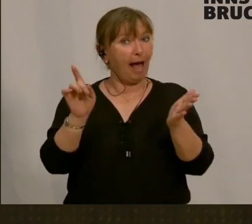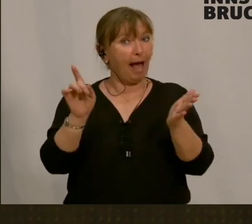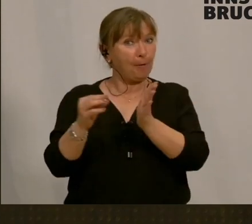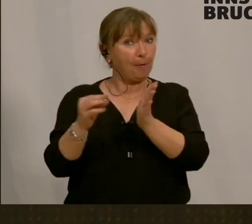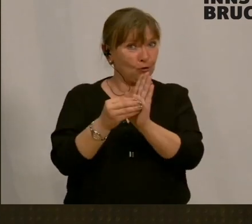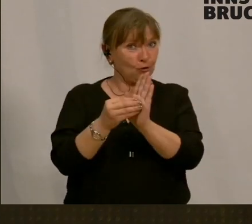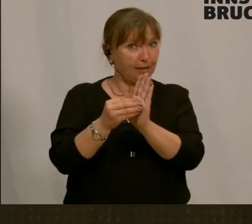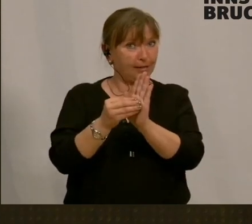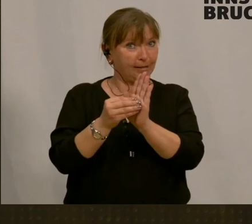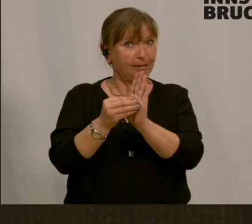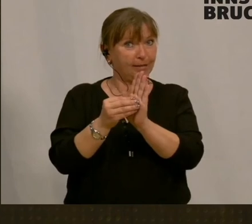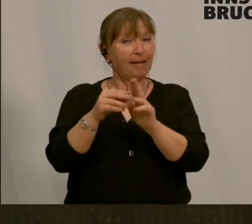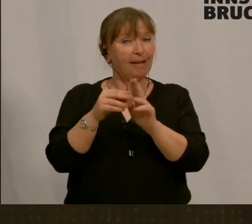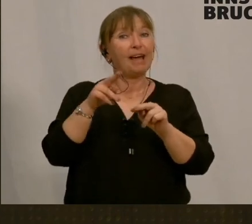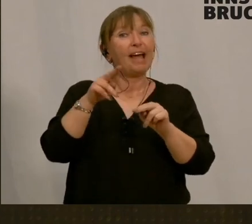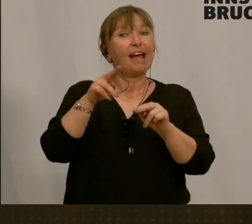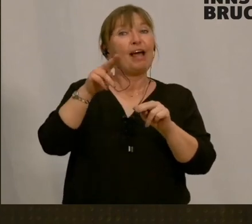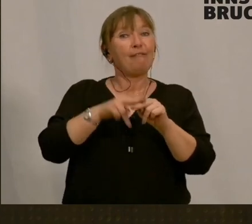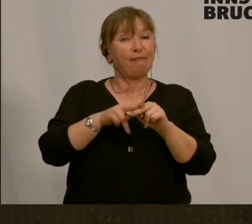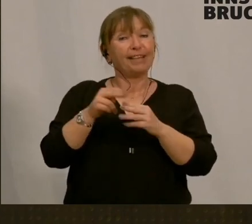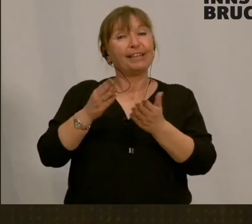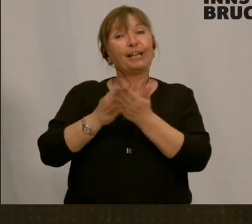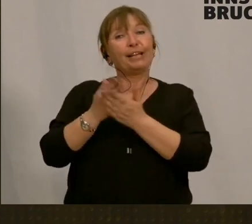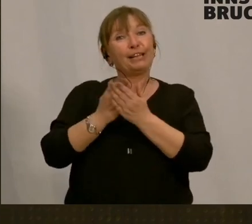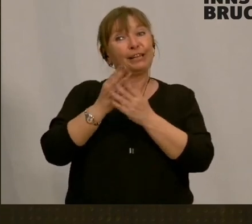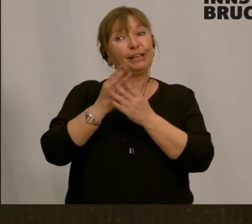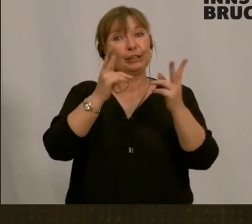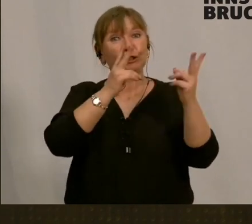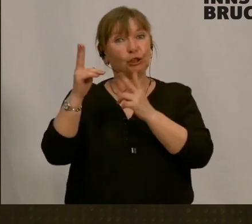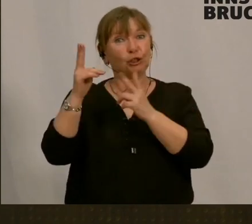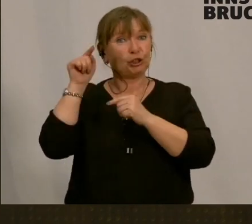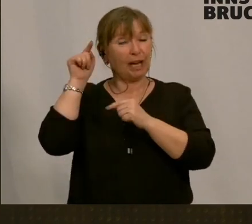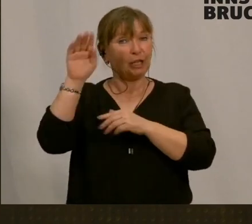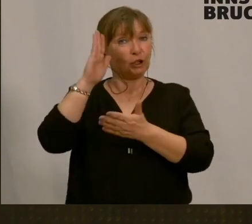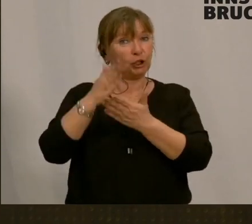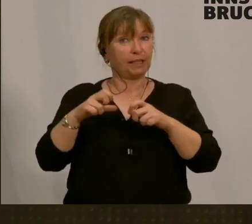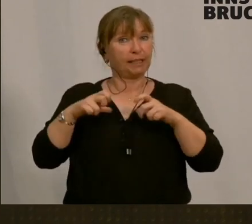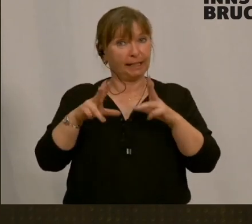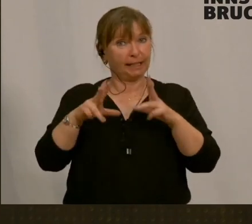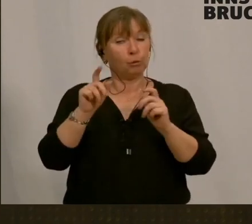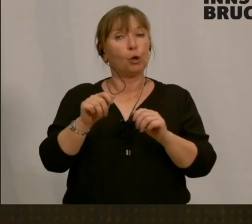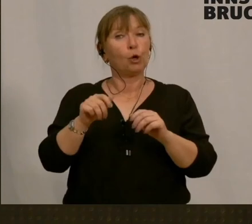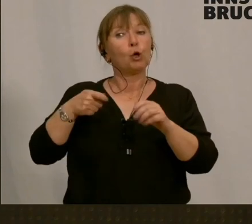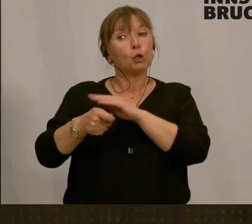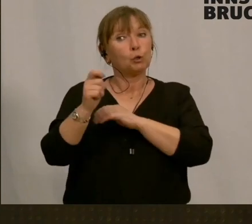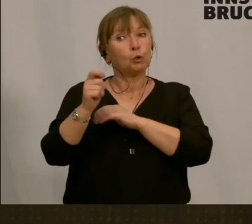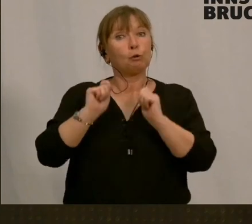erwähnt, wenn, und das haben Dienststellen der Stadt Innsbruck, das Subventionsansuchen abgelehnt.